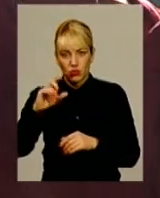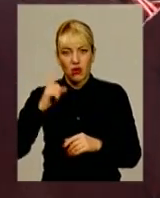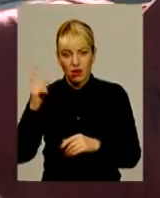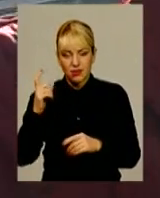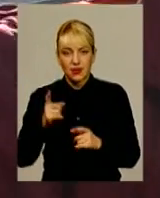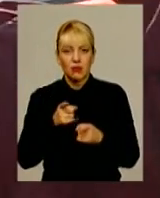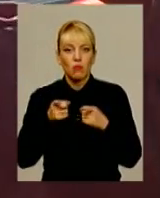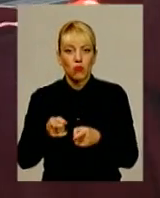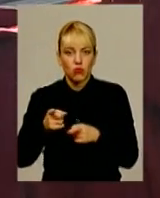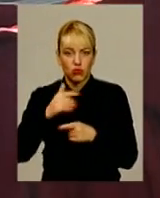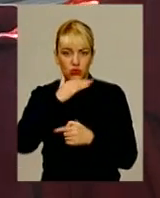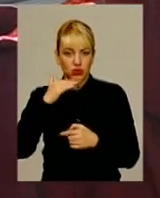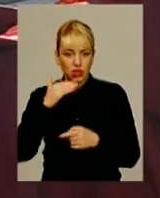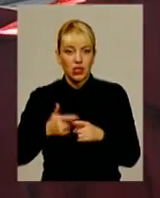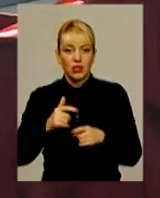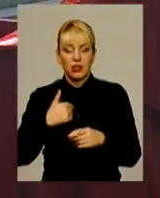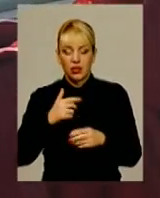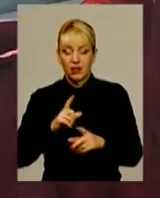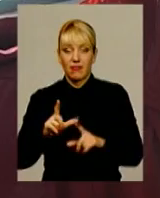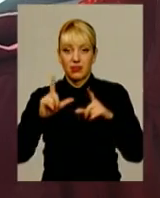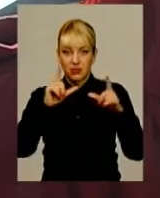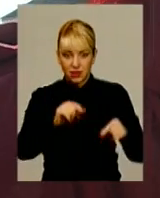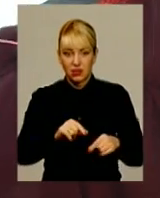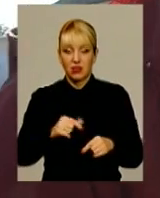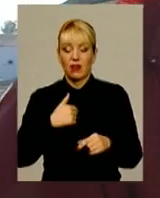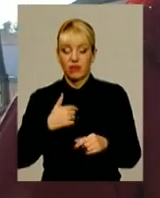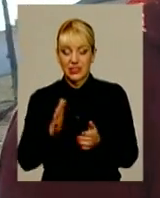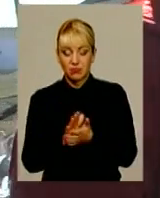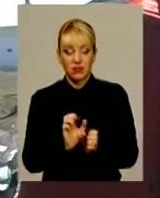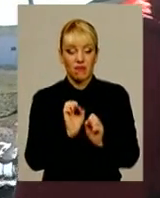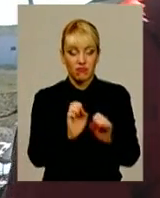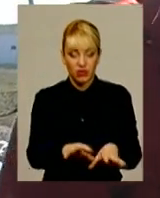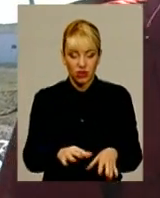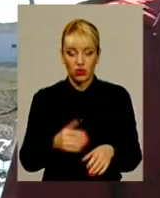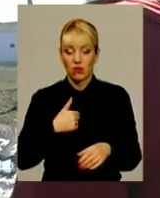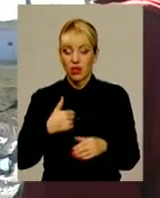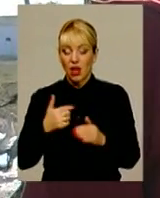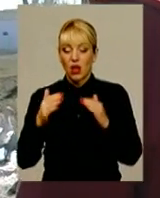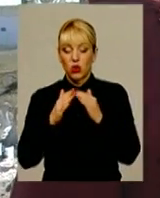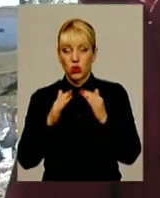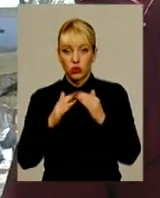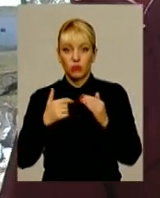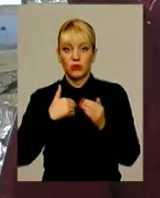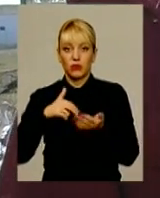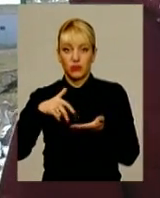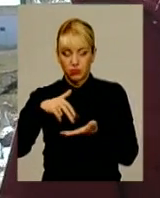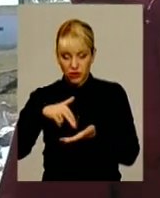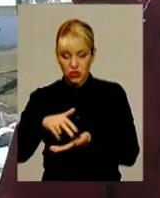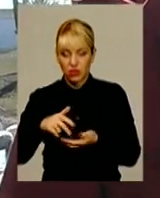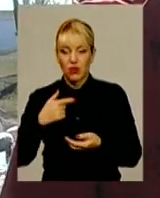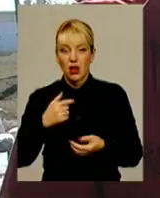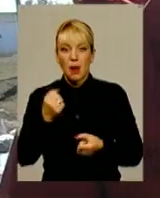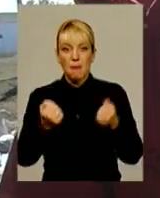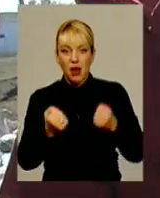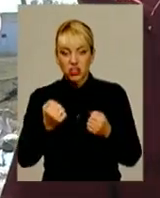вивіз, їхав назад сюди коньом з сусідом, став коло хати, вийшов. Я зайшов до хати, він їхав в машину, вибігає, бере